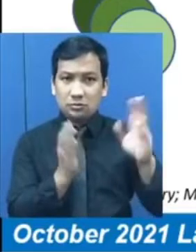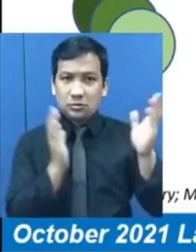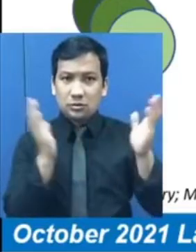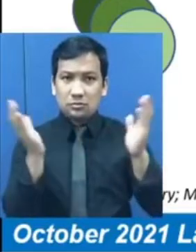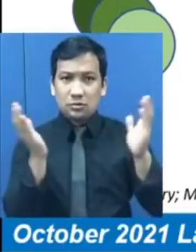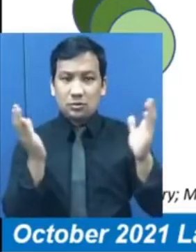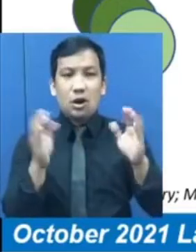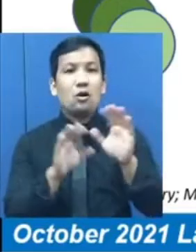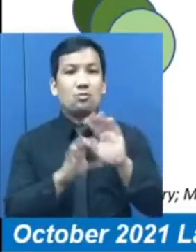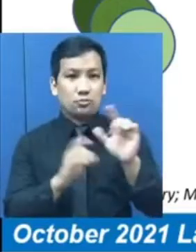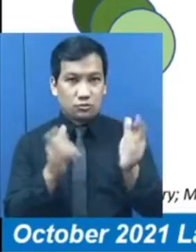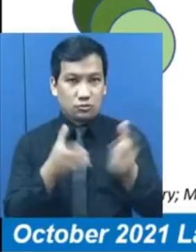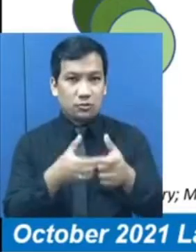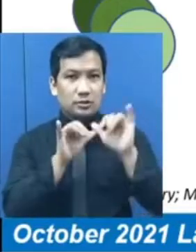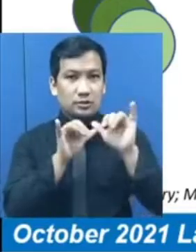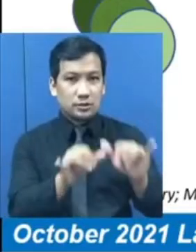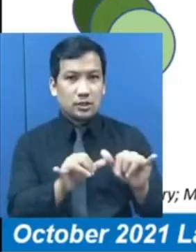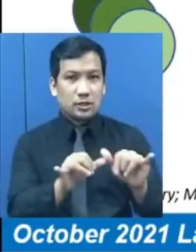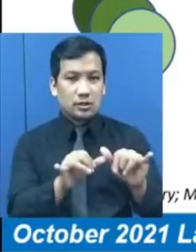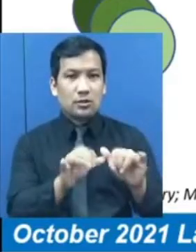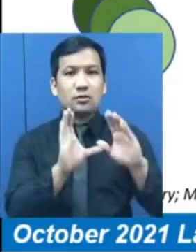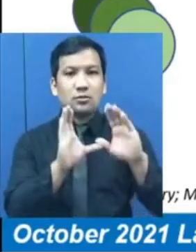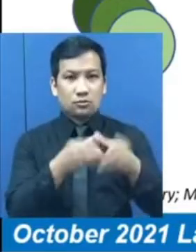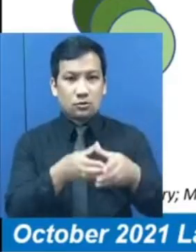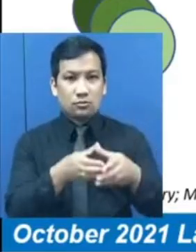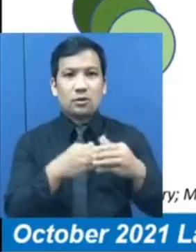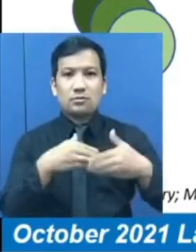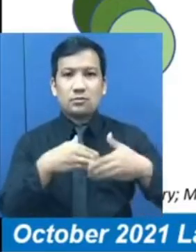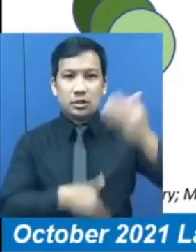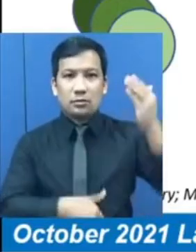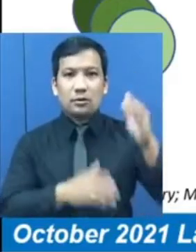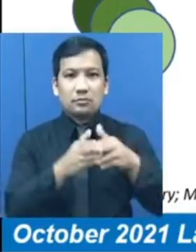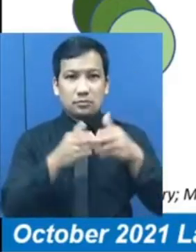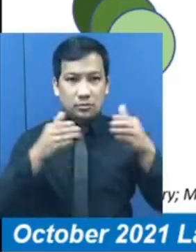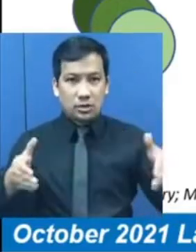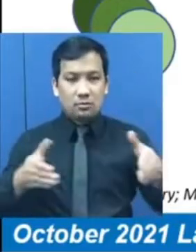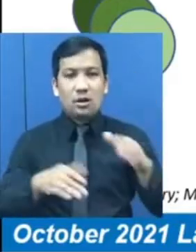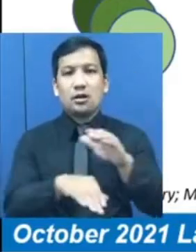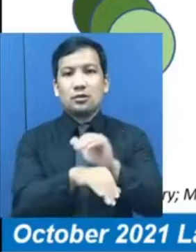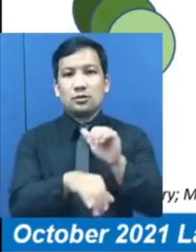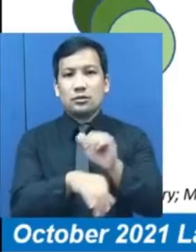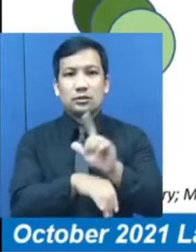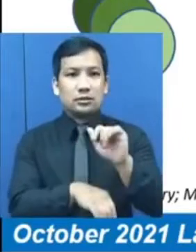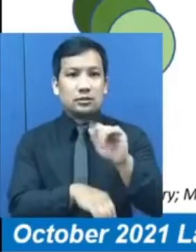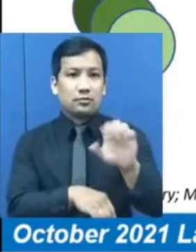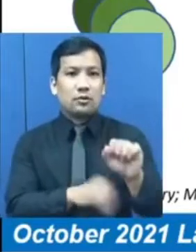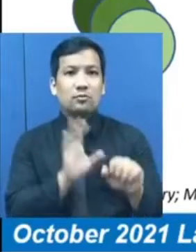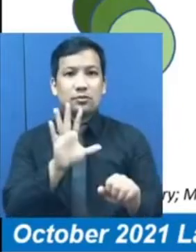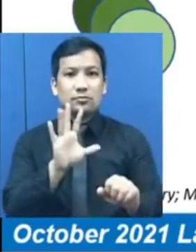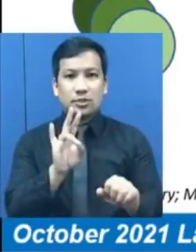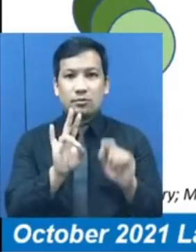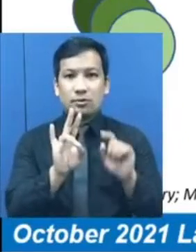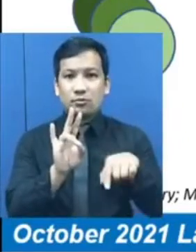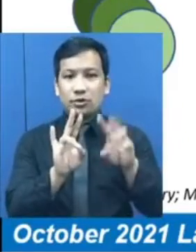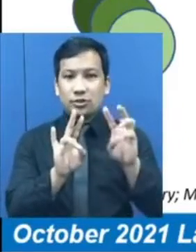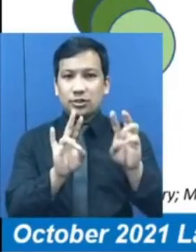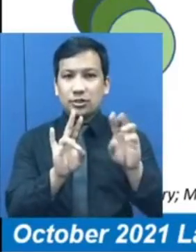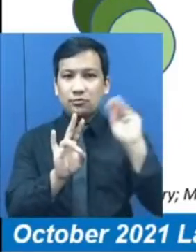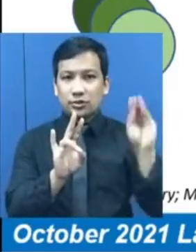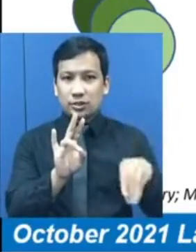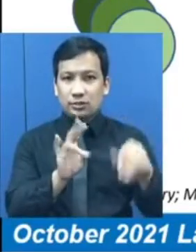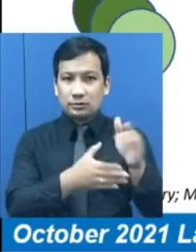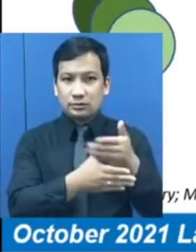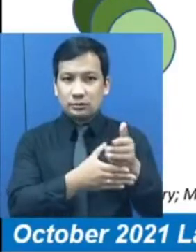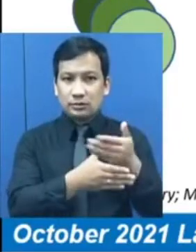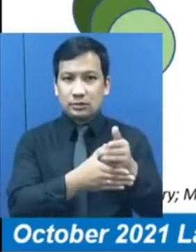ang nananatiling bumubuo sa pinakamalaking bahagi ng labor force na may 57.6% share.